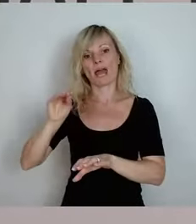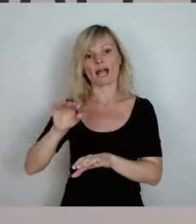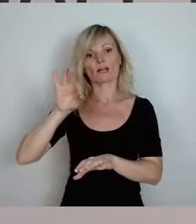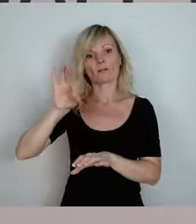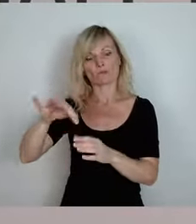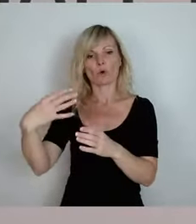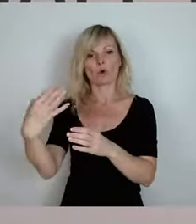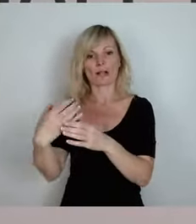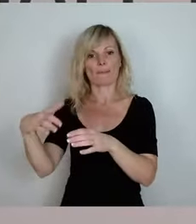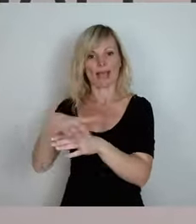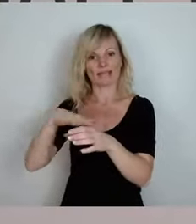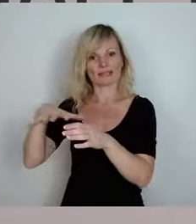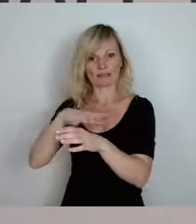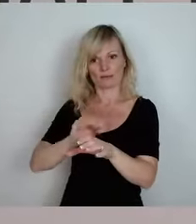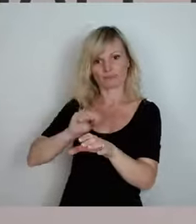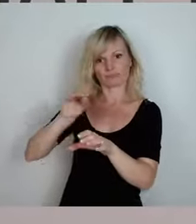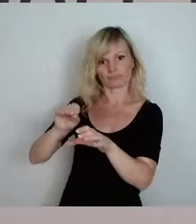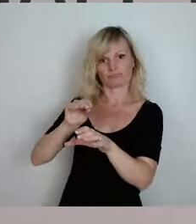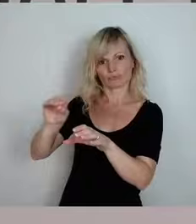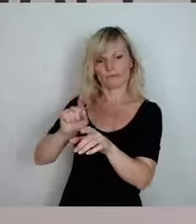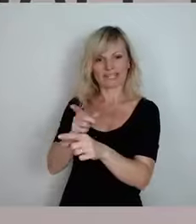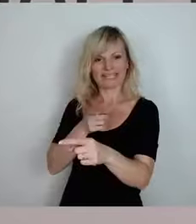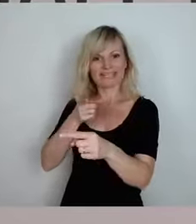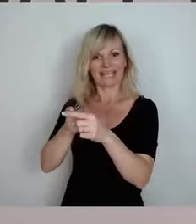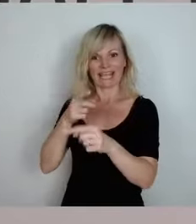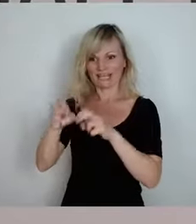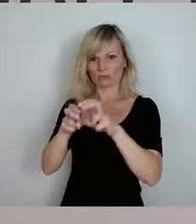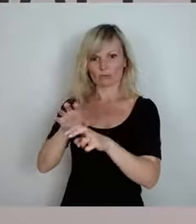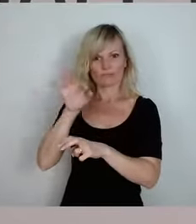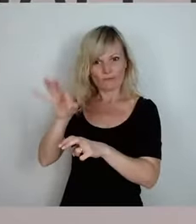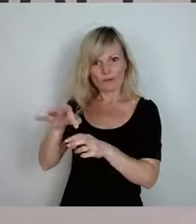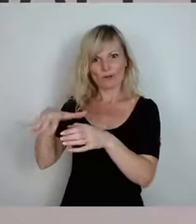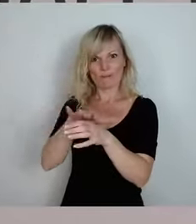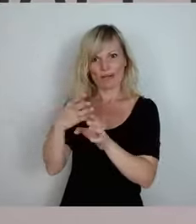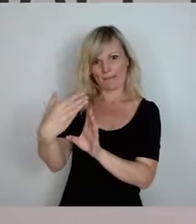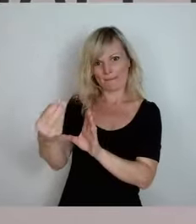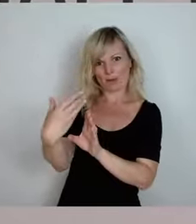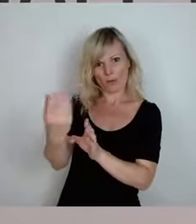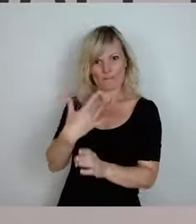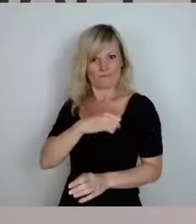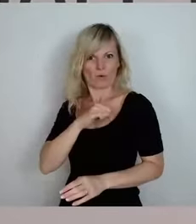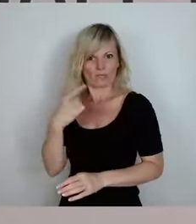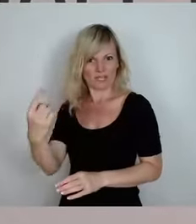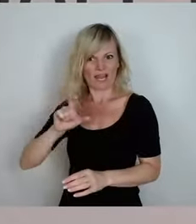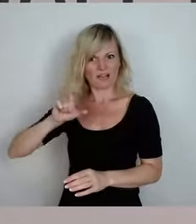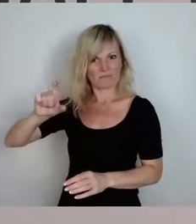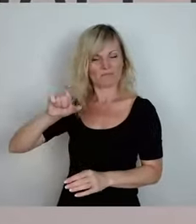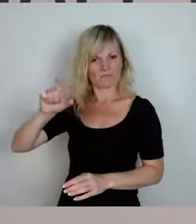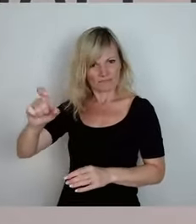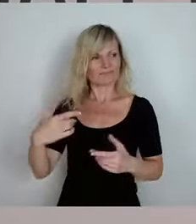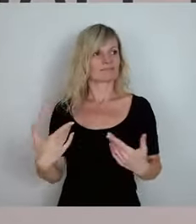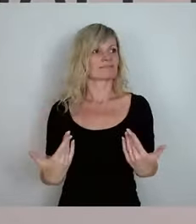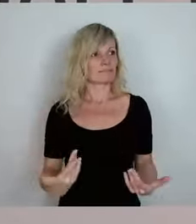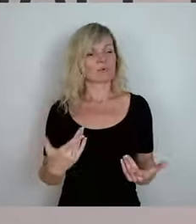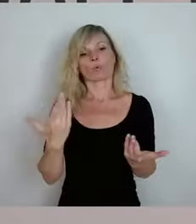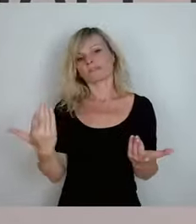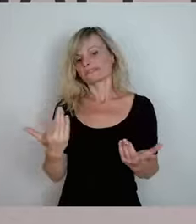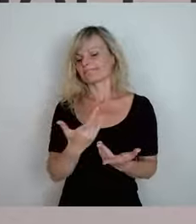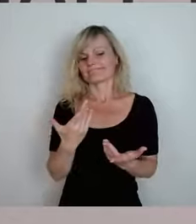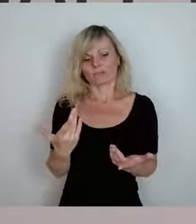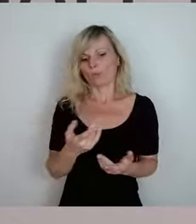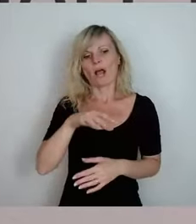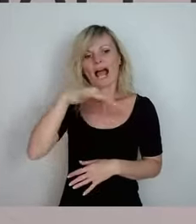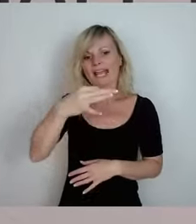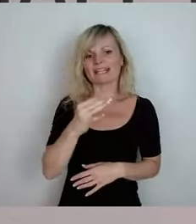organisiert, sodass da auch jetzt ein unmittelbarer Nutzen für die Gemeinde ist. Und ansonsten muss man sich, glaube ich, das im Einzelfall anschauen und da werde ich nicht